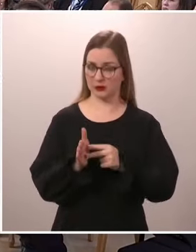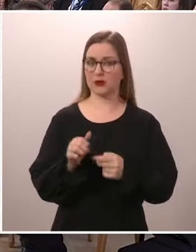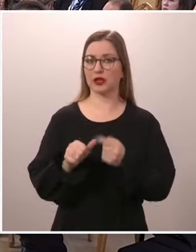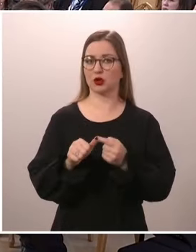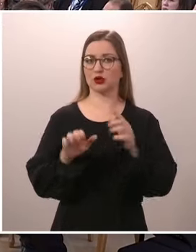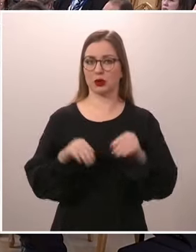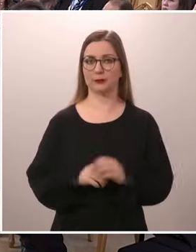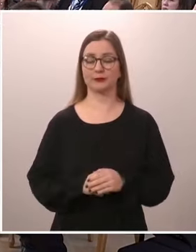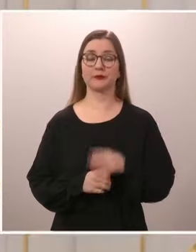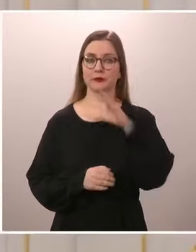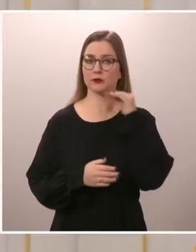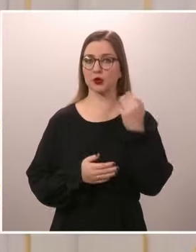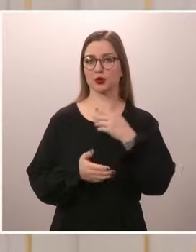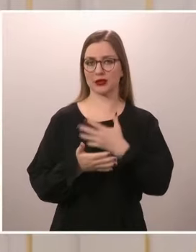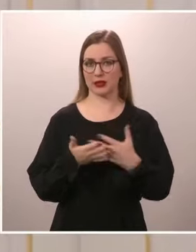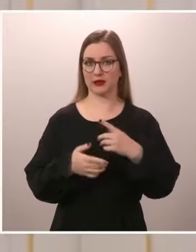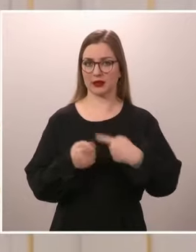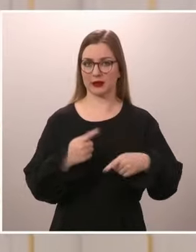renvi de härschede.